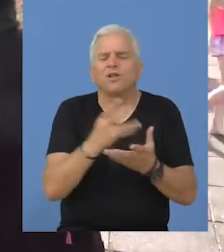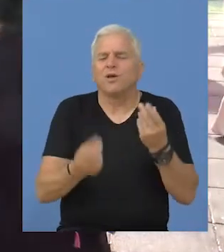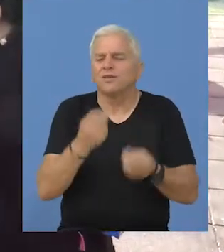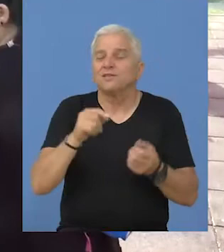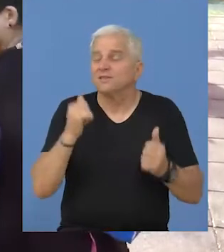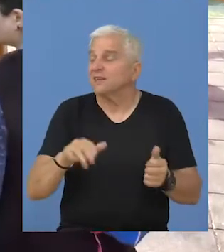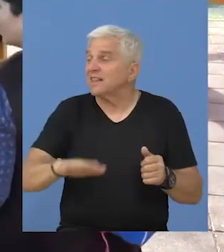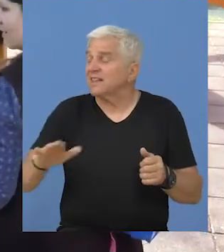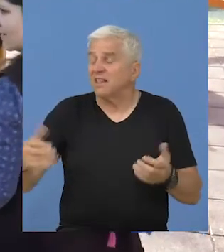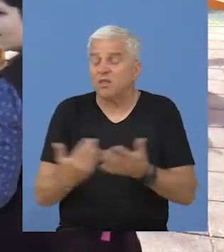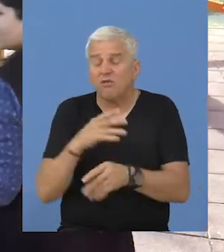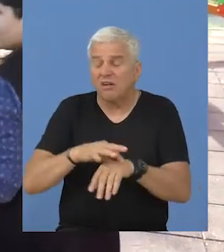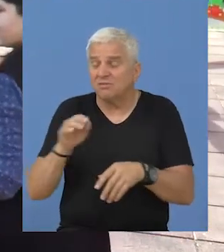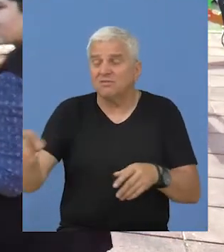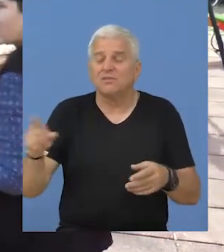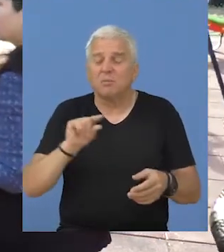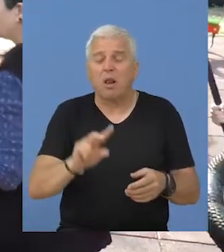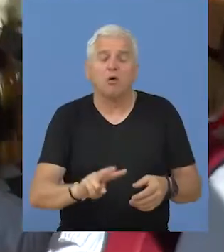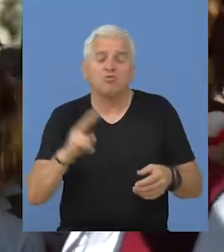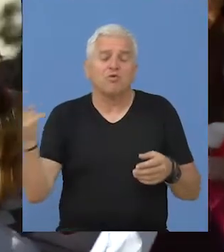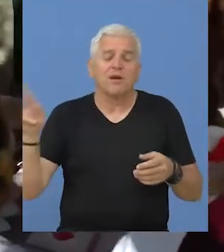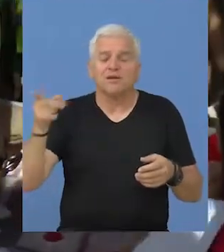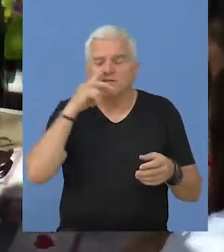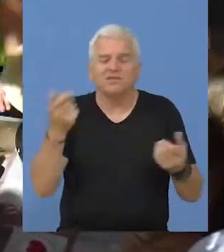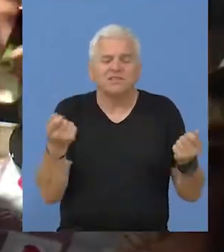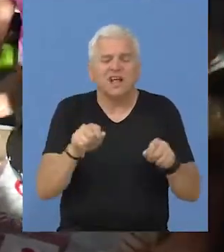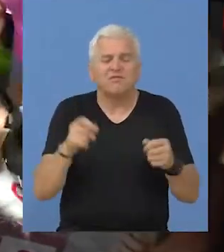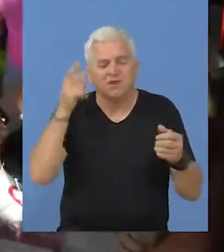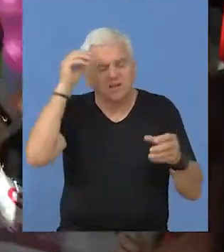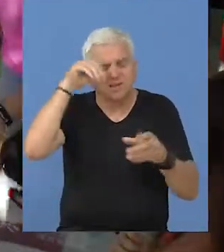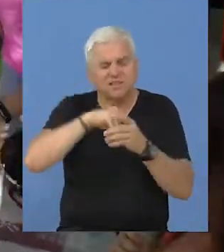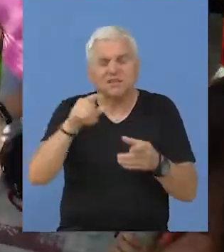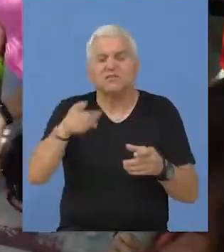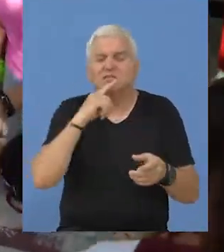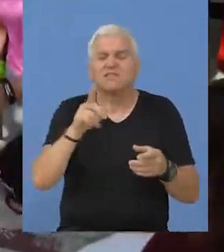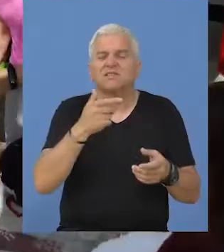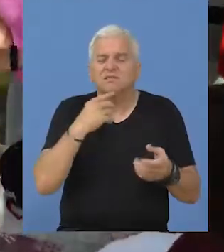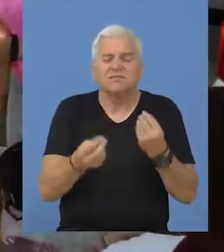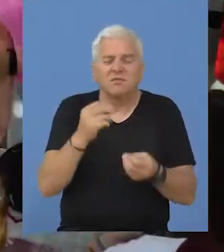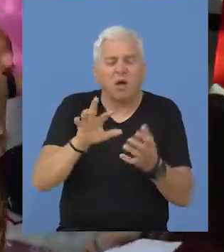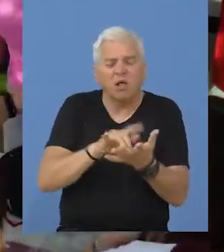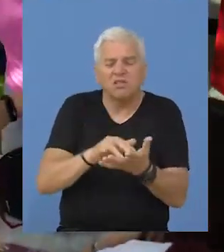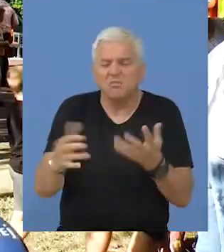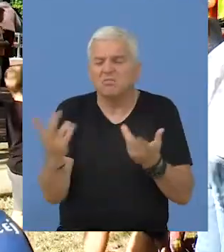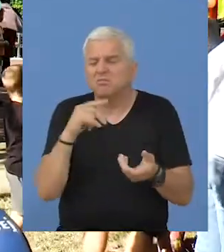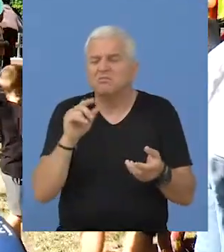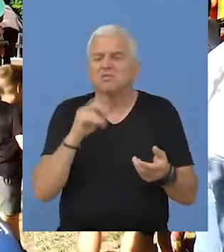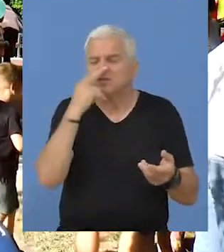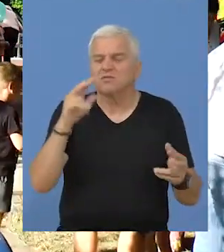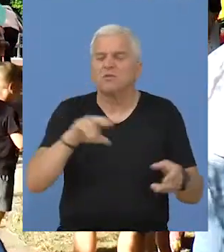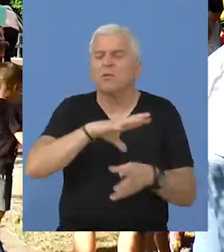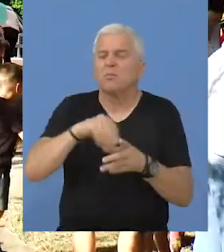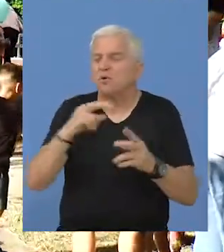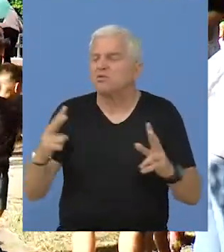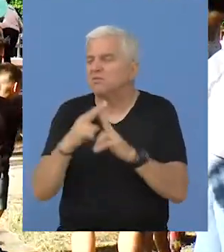igre i svega. Sada ova današnja djeca, to je malo drugačije, ili smo zatorjeni u stanovima, ili se samo družimo s porodica s